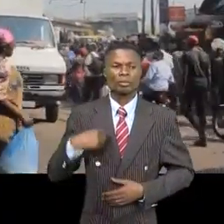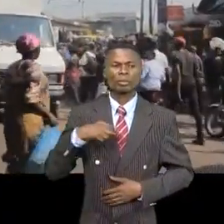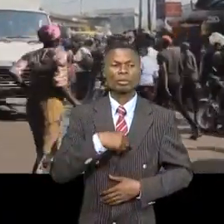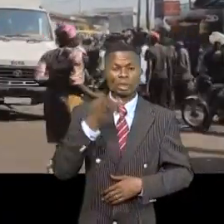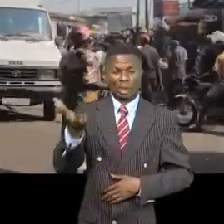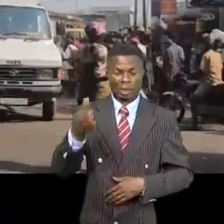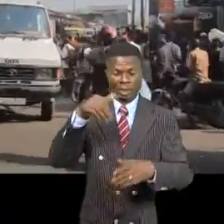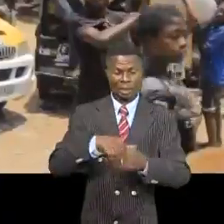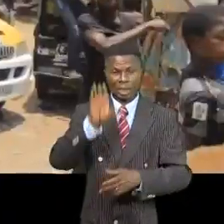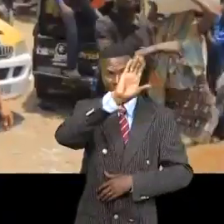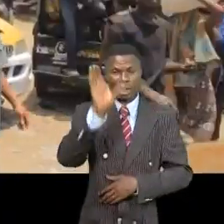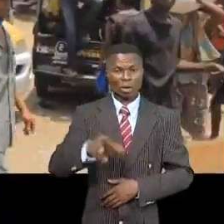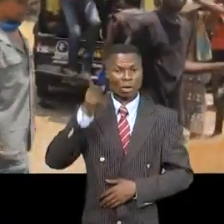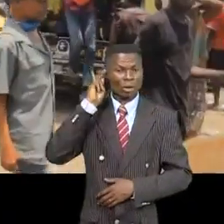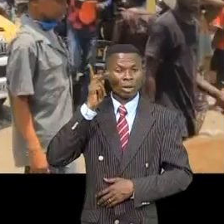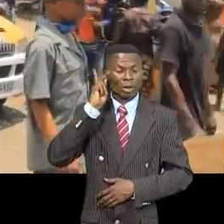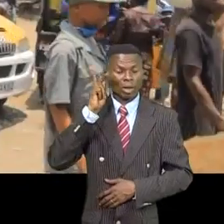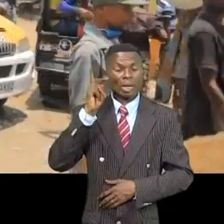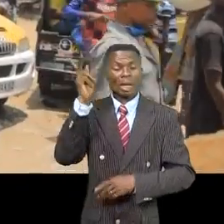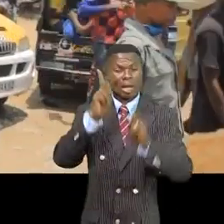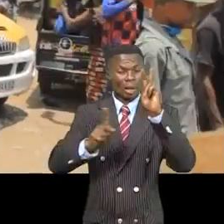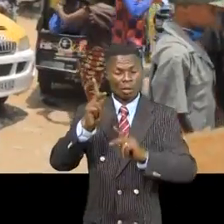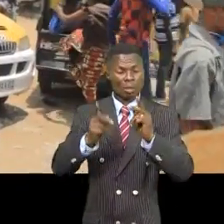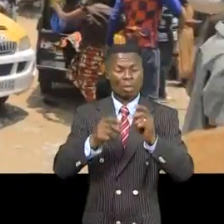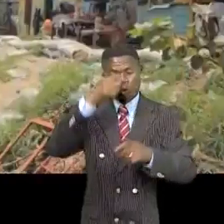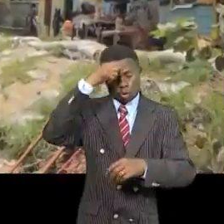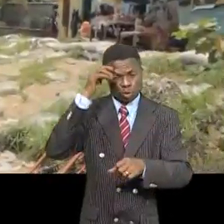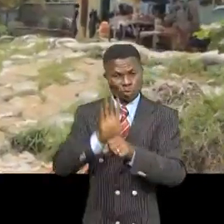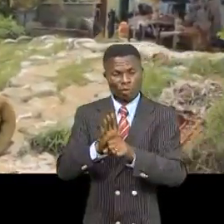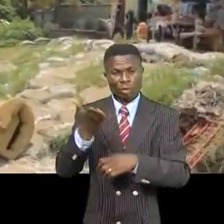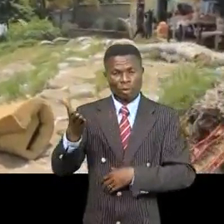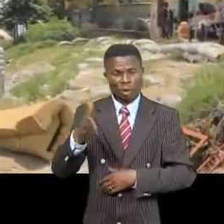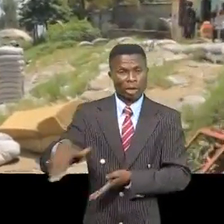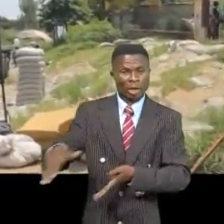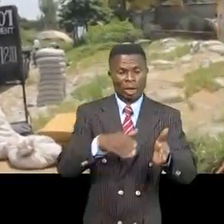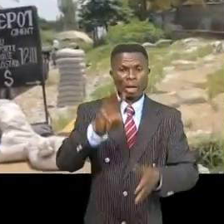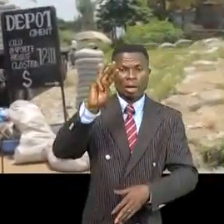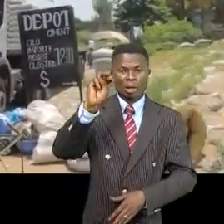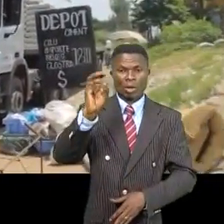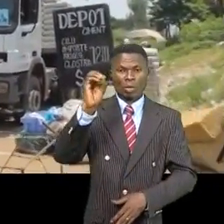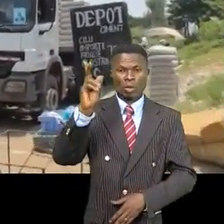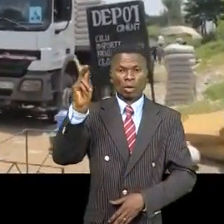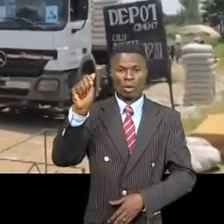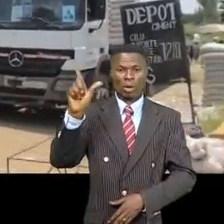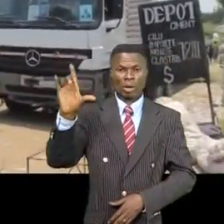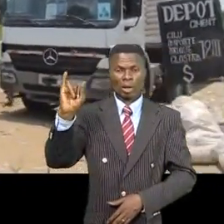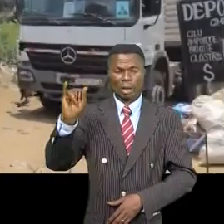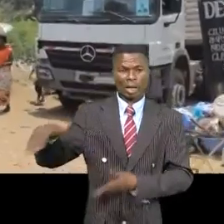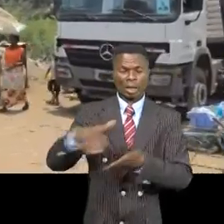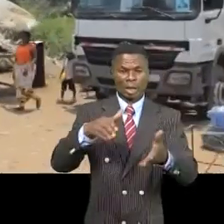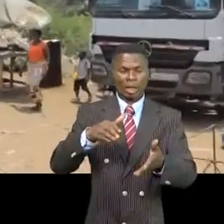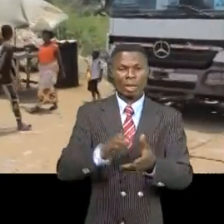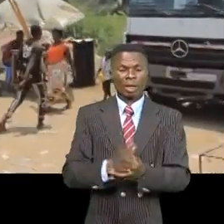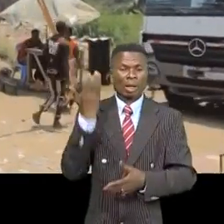dans la commune de Kimbantseke, où la population vit dans des conditions précaires. La route Mokali, dans son tronçon, compris entre l'arrêt